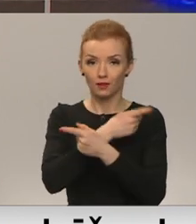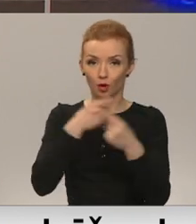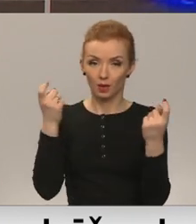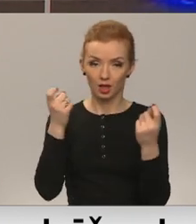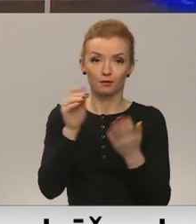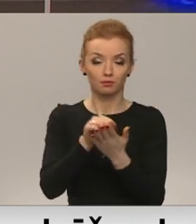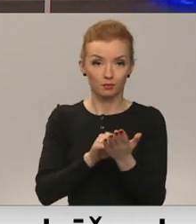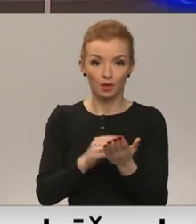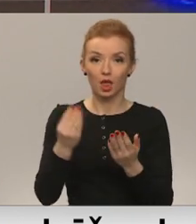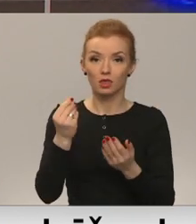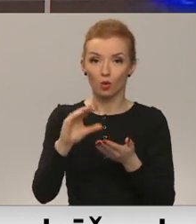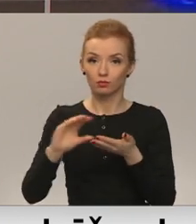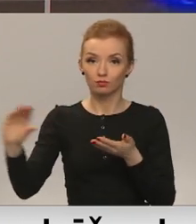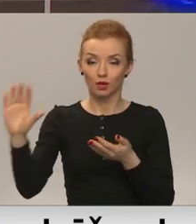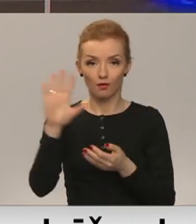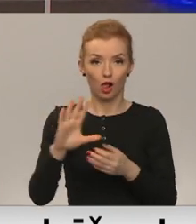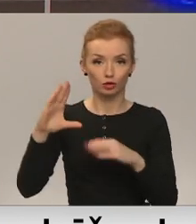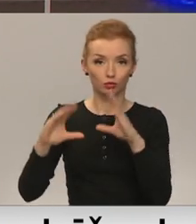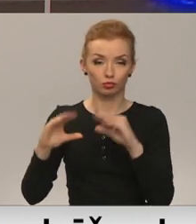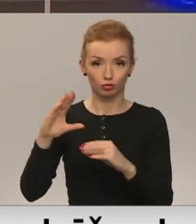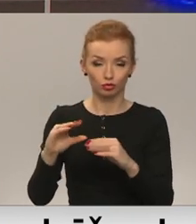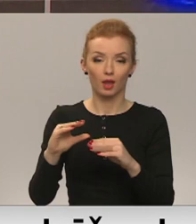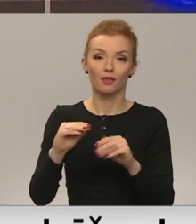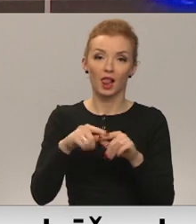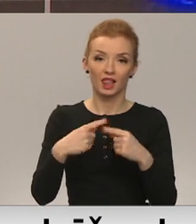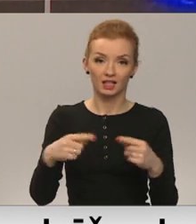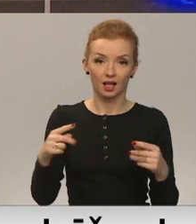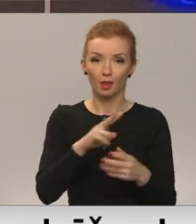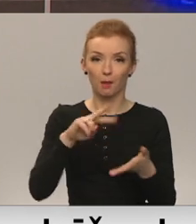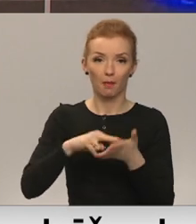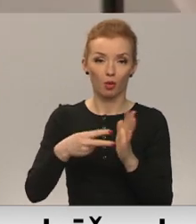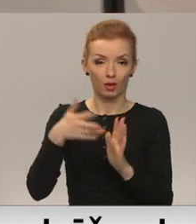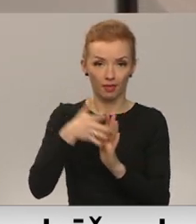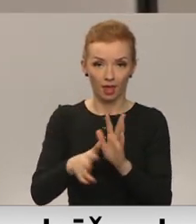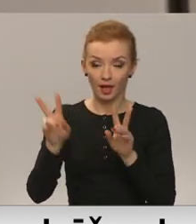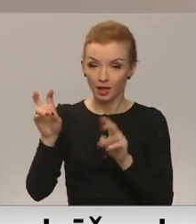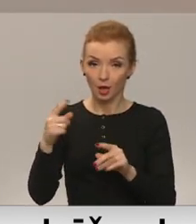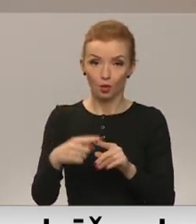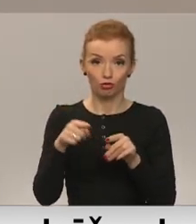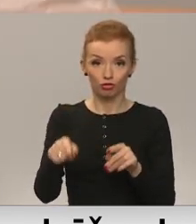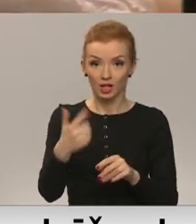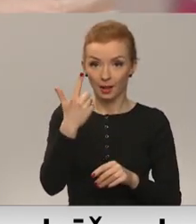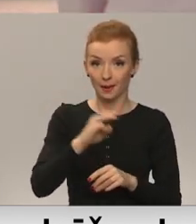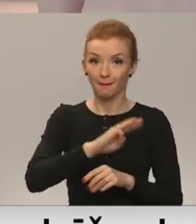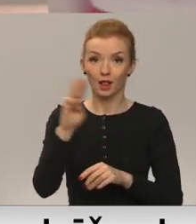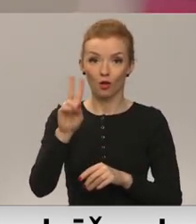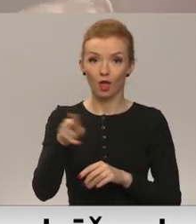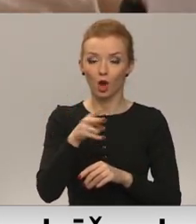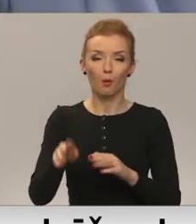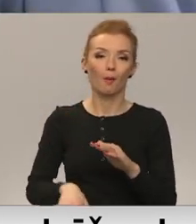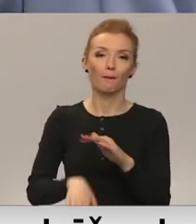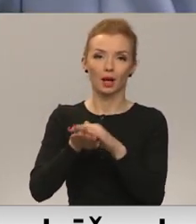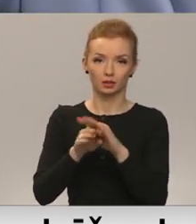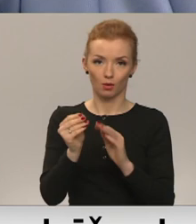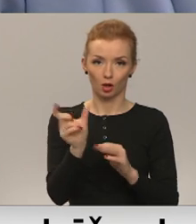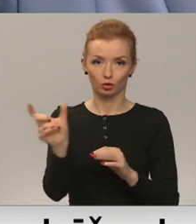ziņojumu. Nauda rezervēta valsts budžeta sadaļā, līdzekļa neparedzētiem gadījumiem. Šie vairāk nekā 7 miljoni eiro ir maksimālā summa,